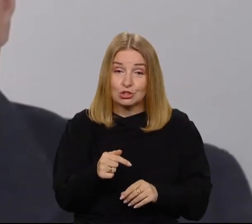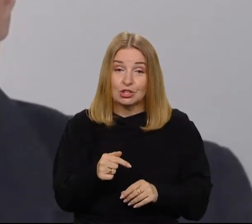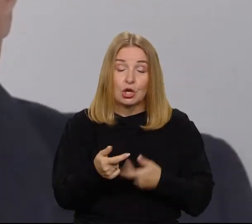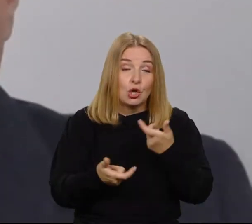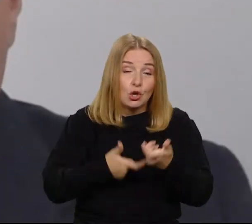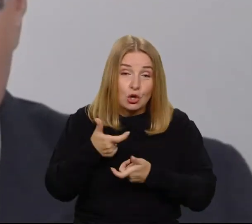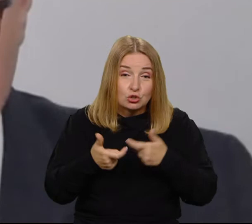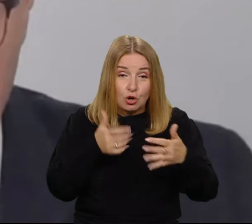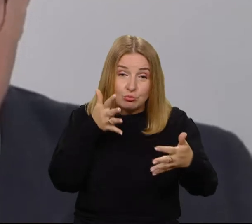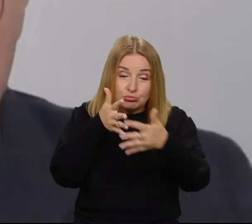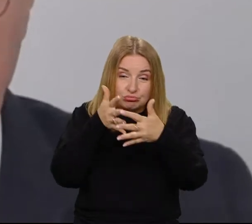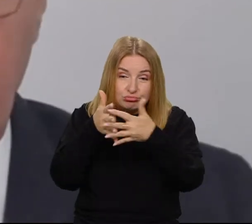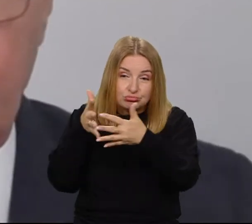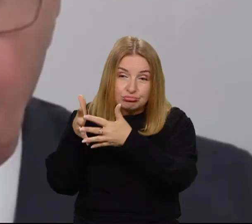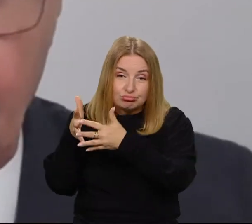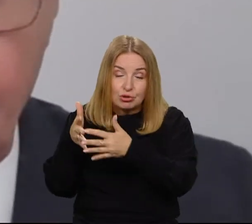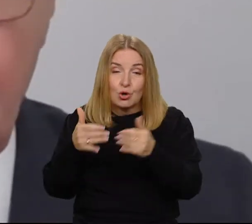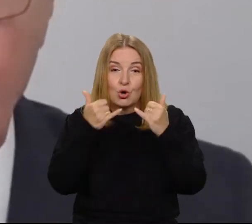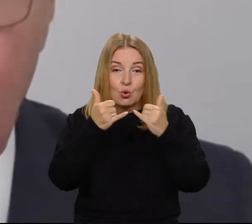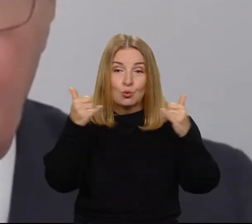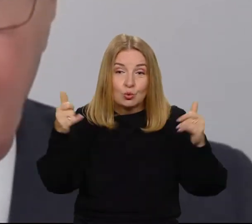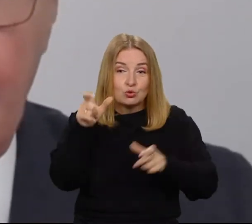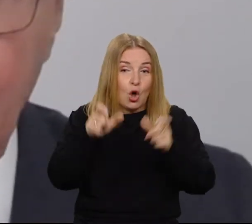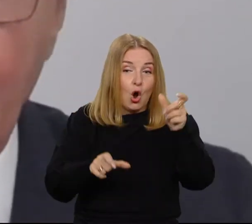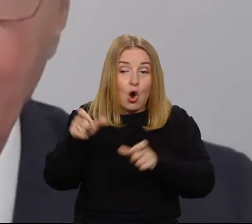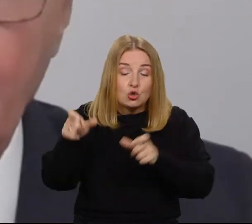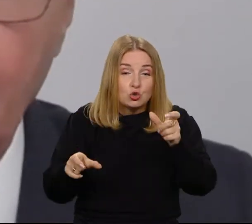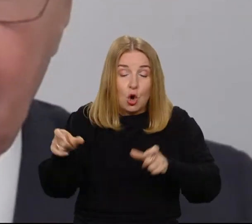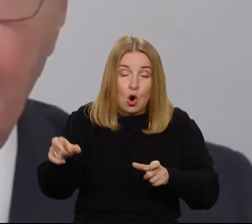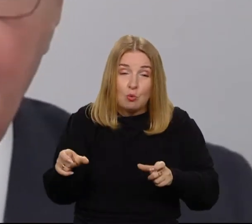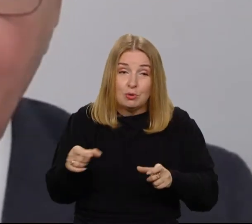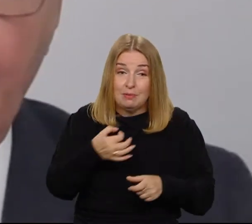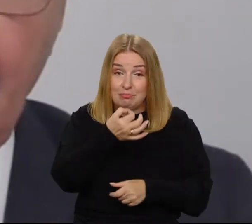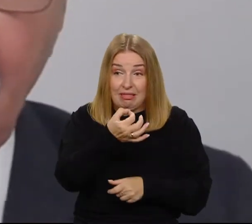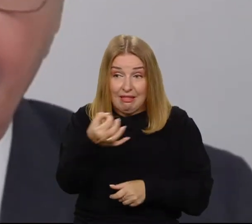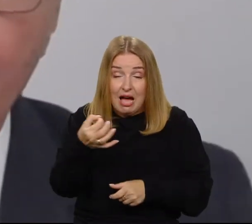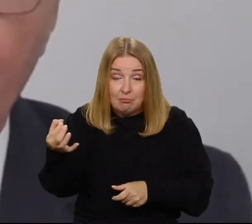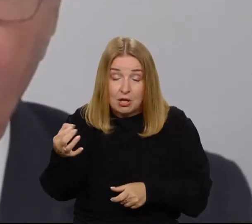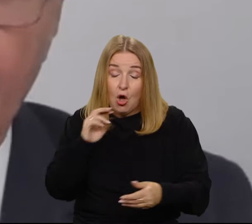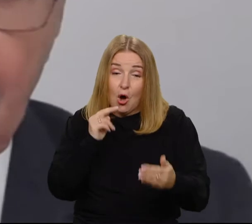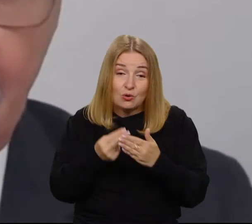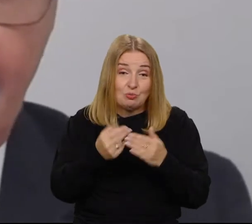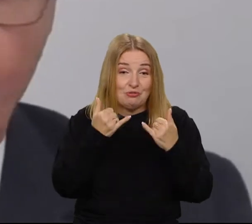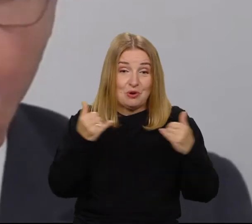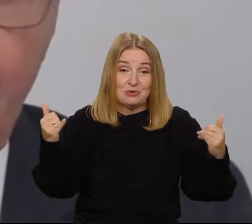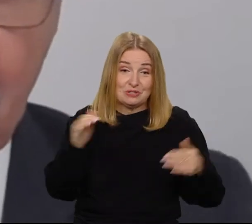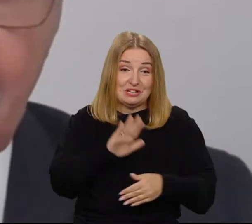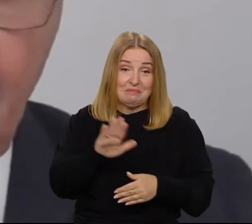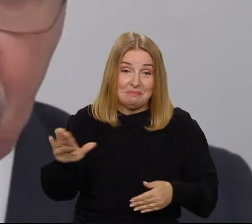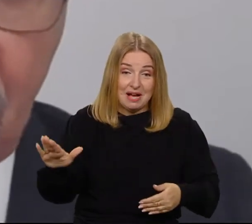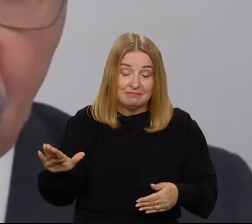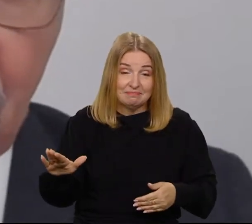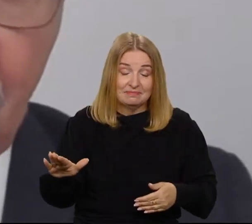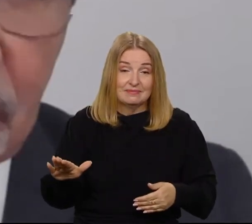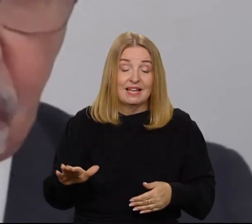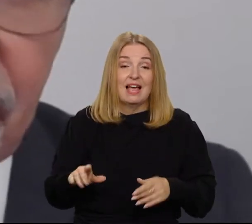typów ludzi, do których takie pytanie mogło być adresowane. Bo ta przeciętna odpowiedź,